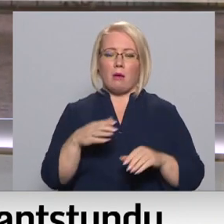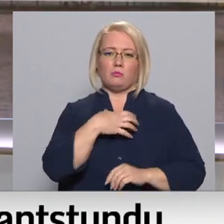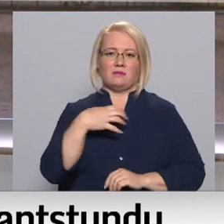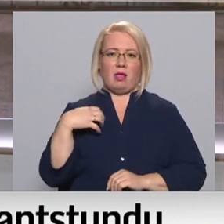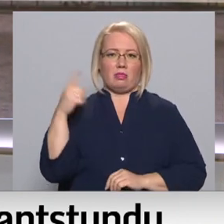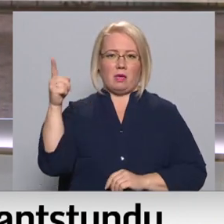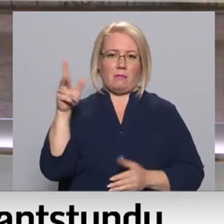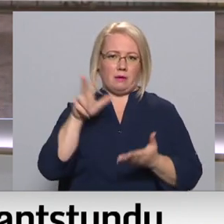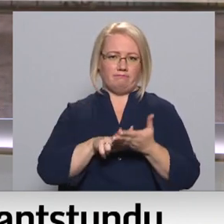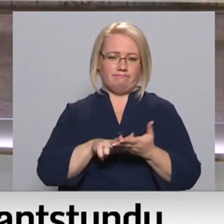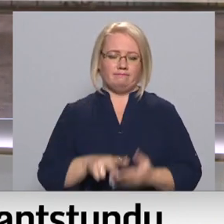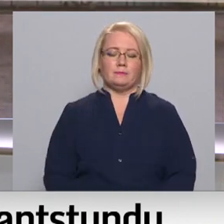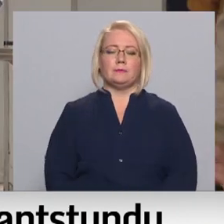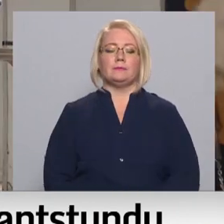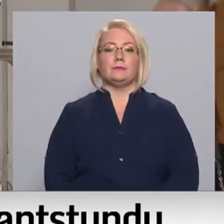Turpina Madara Līcīte.